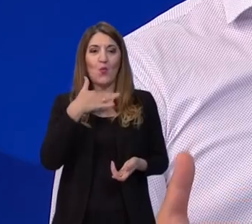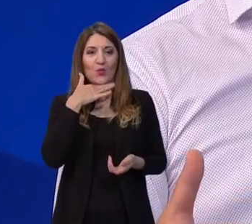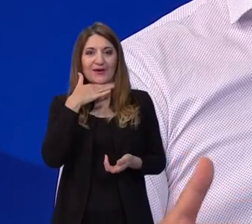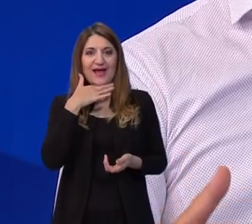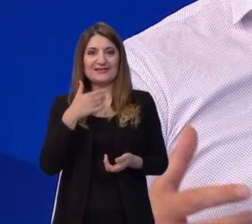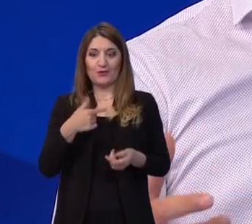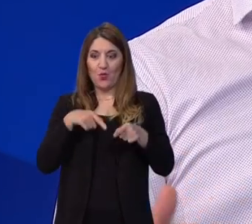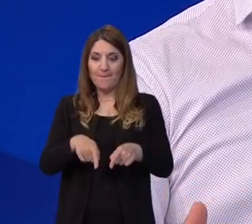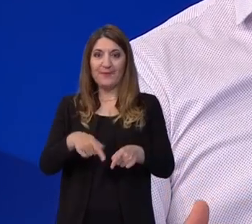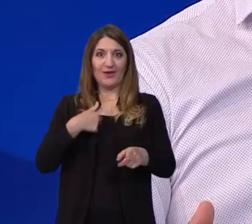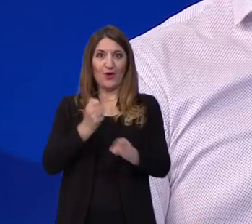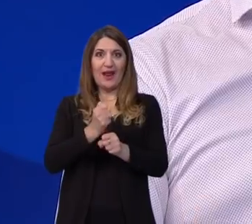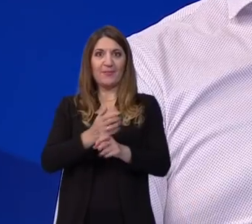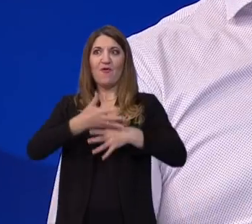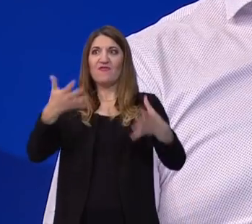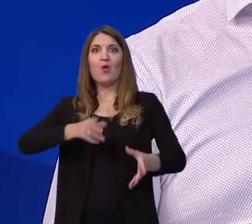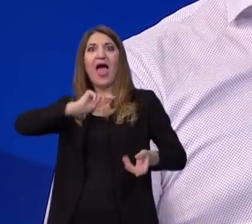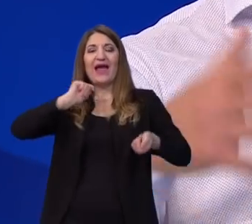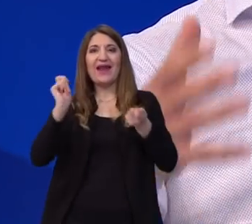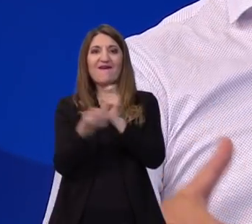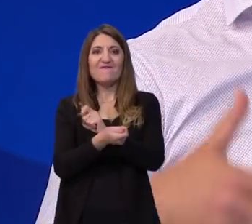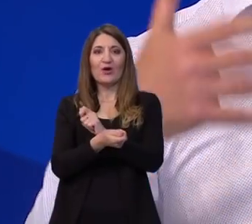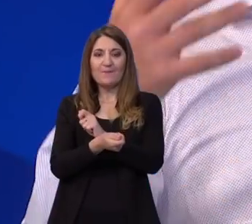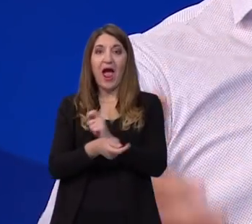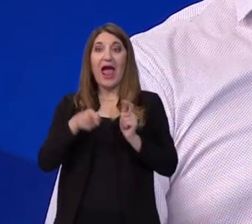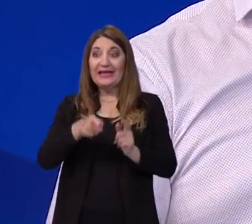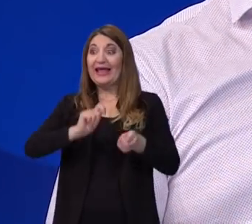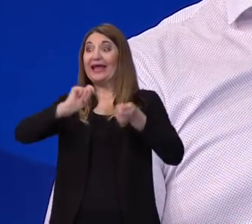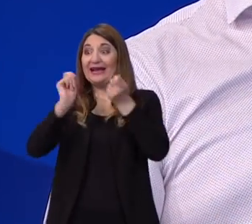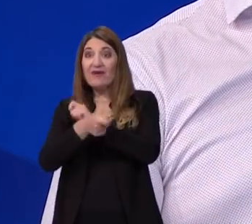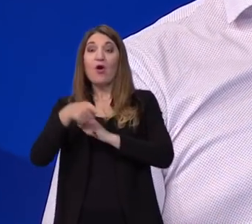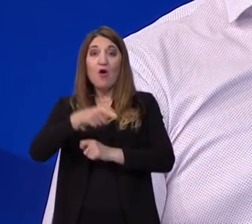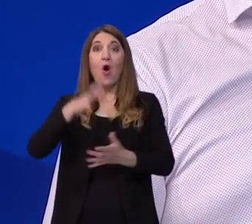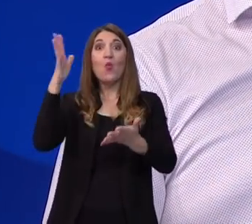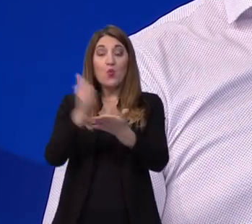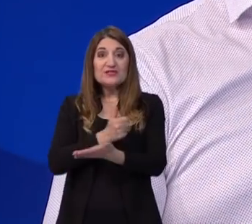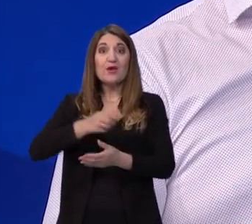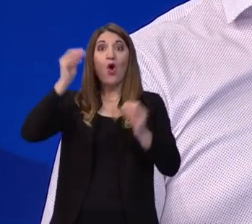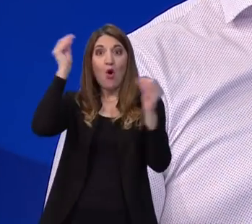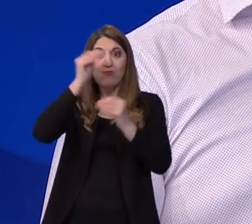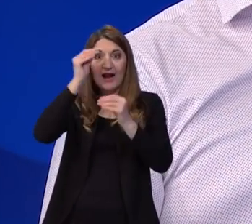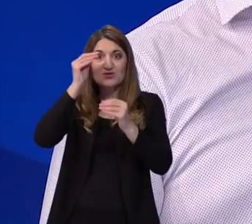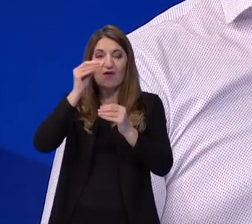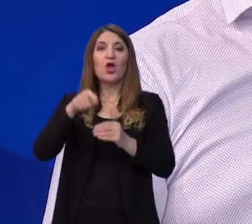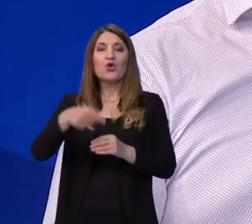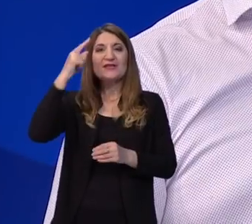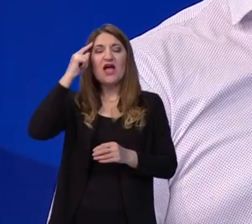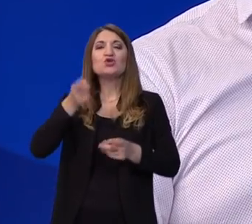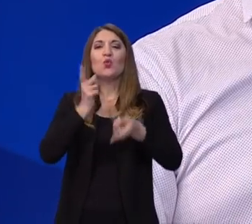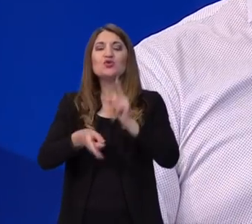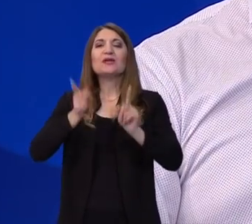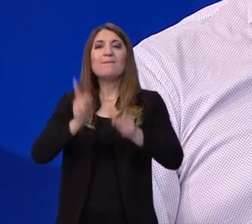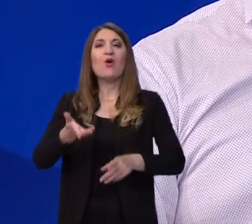najveći reformatori. Mi nosimo tu reformu i reforma da uspije obrazovanja može jedino ako ima motivirane učitelje.